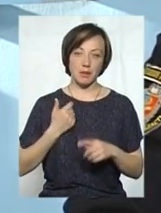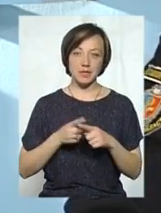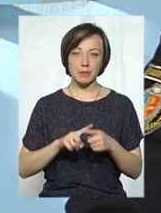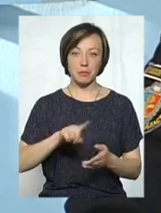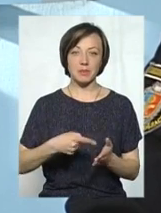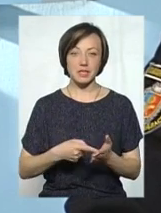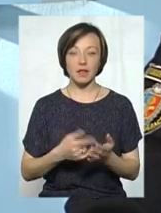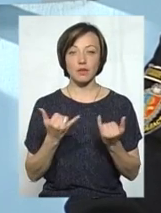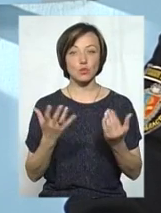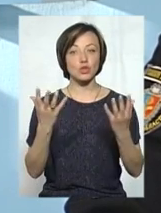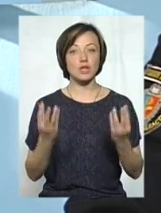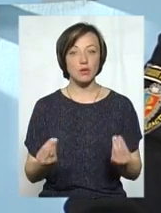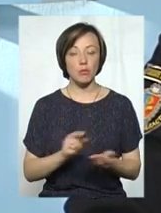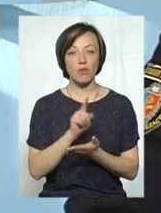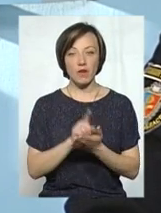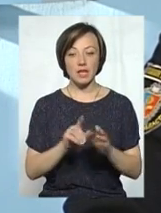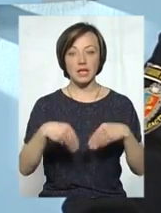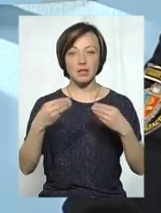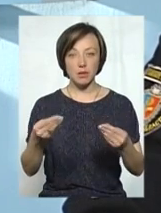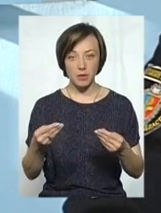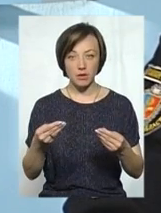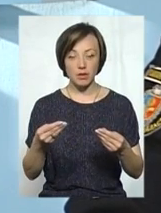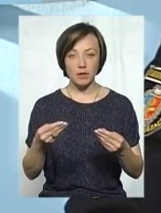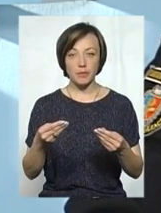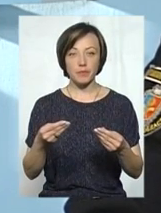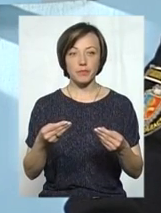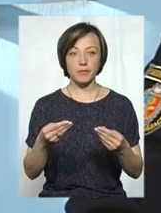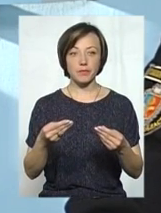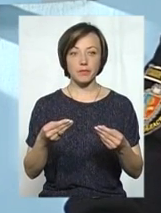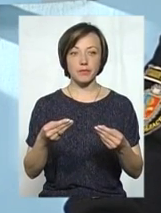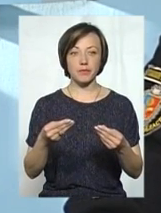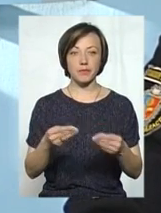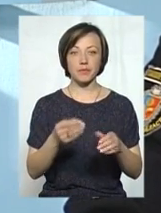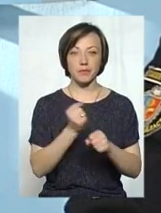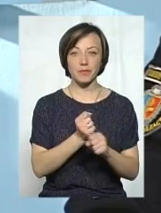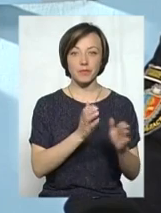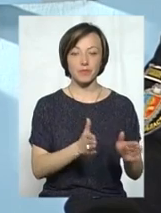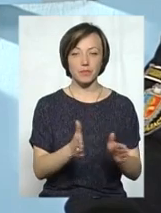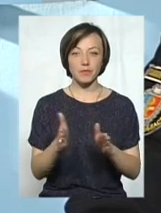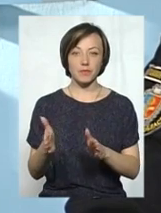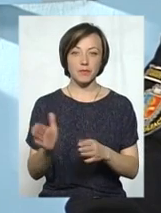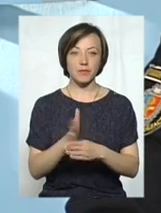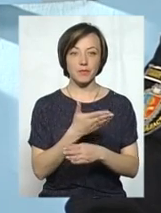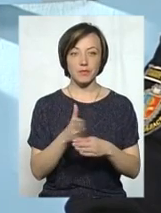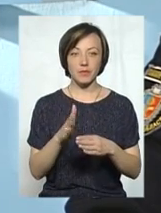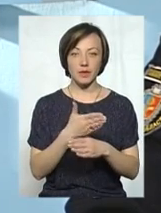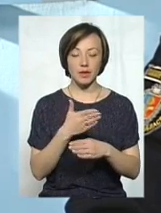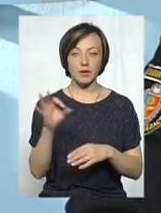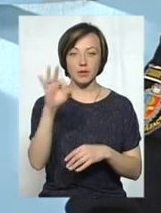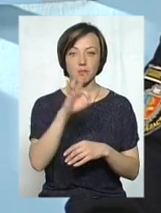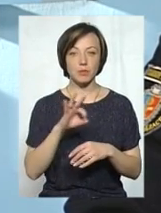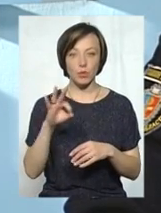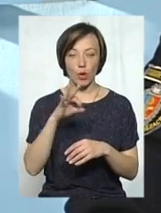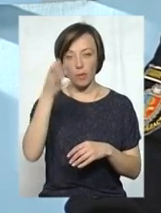цим містом, і на сьогоднішній день ми повинні надати непосильну допомогу в наведенні порядку в частині, що стосується